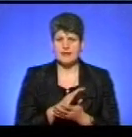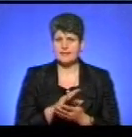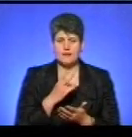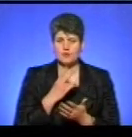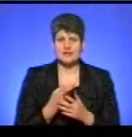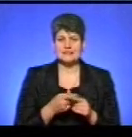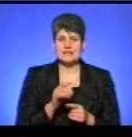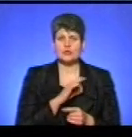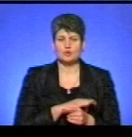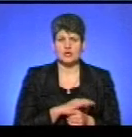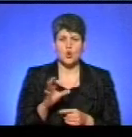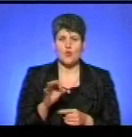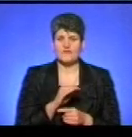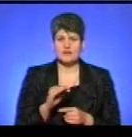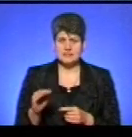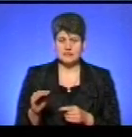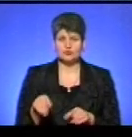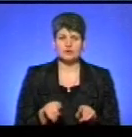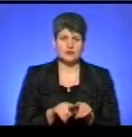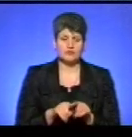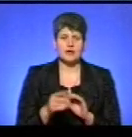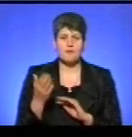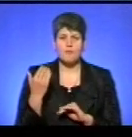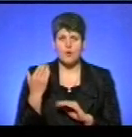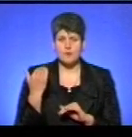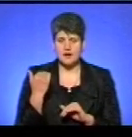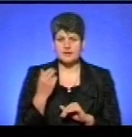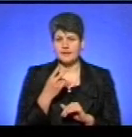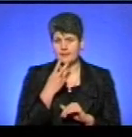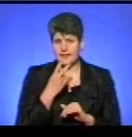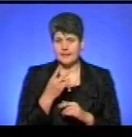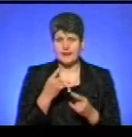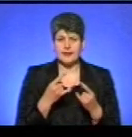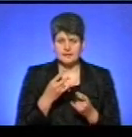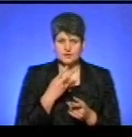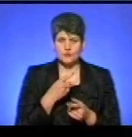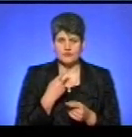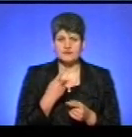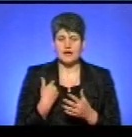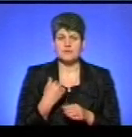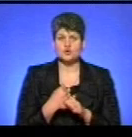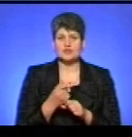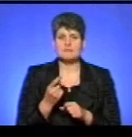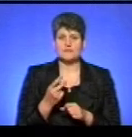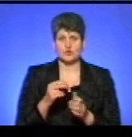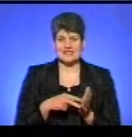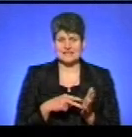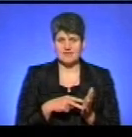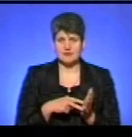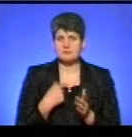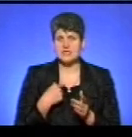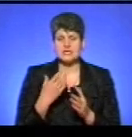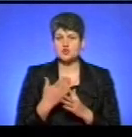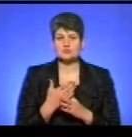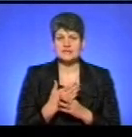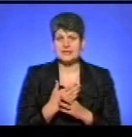цей дохід офіційно, то, напевно, так як і попередній телегиадач, який телефонував, каже, що я працюю на півтора ставки, мені субсидія